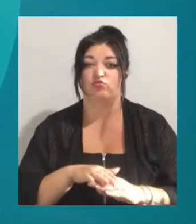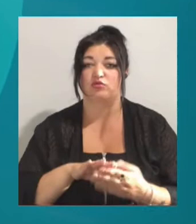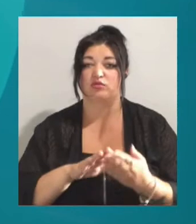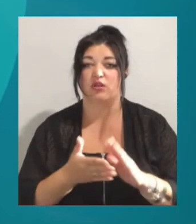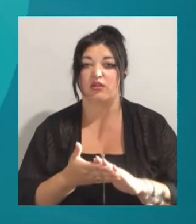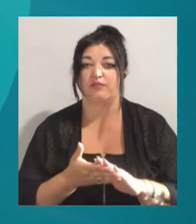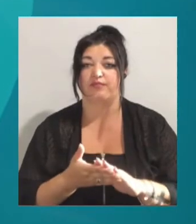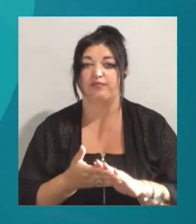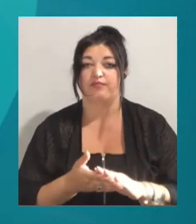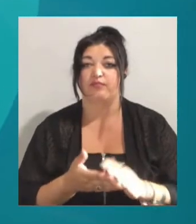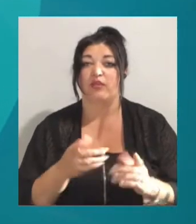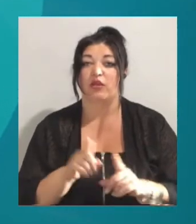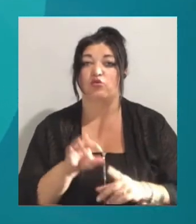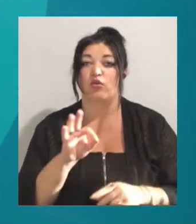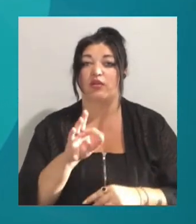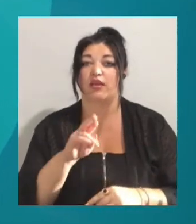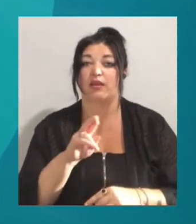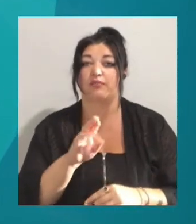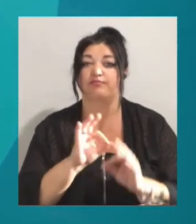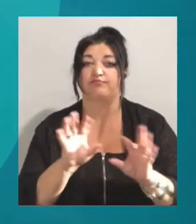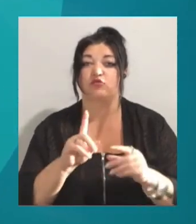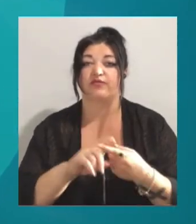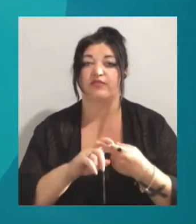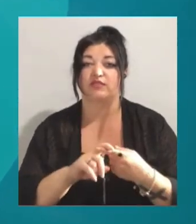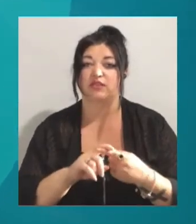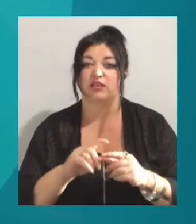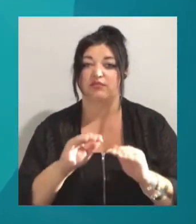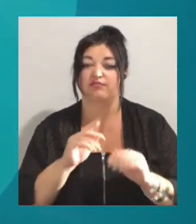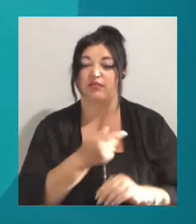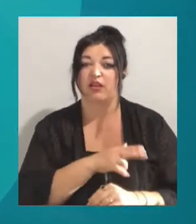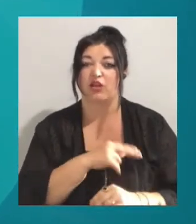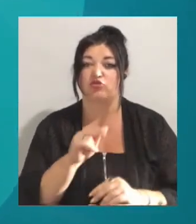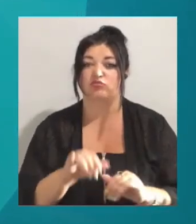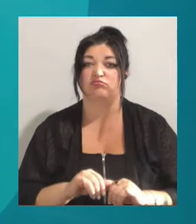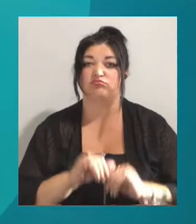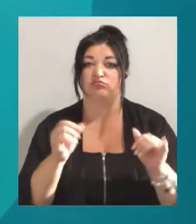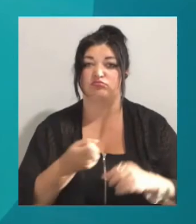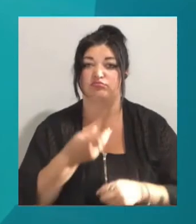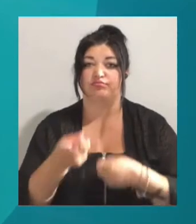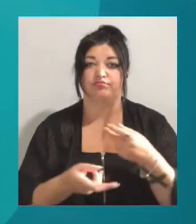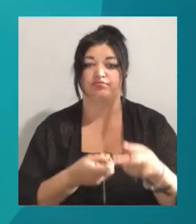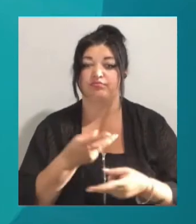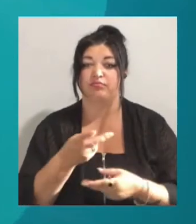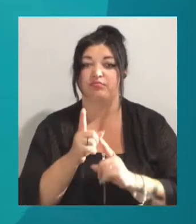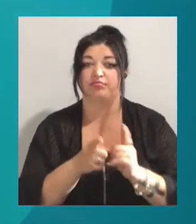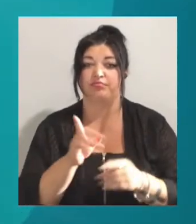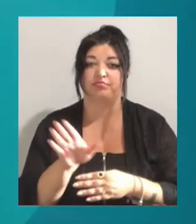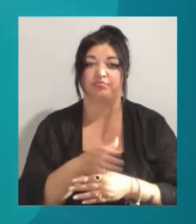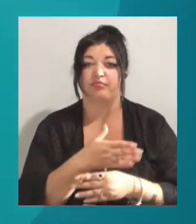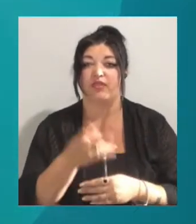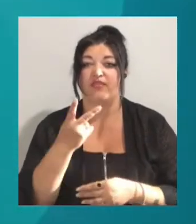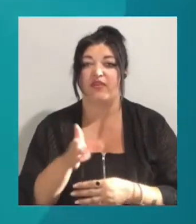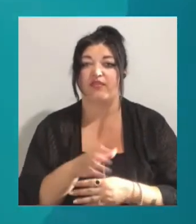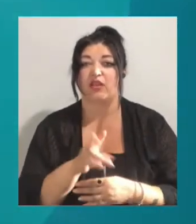Також Олена Якименко розповіла, що в міській інфекційній лікарні через збільшення кількості госпіталізованих перепрофілюють два відділення для